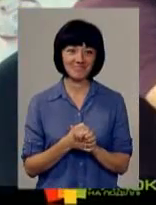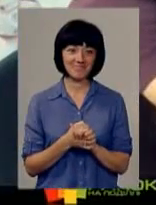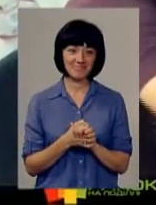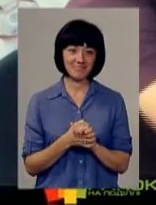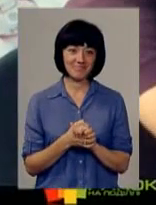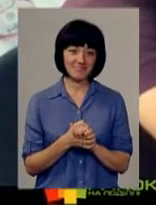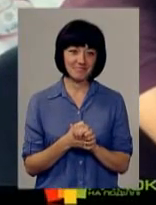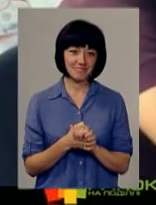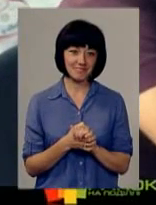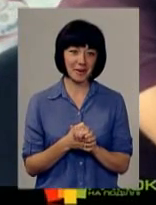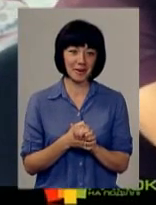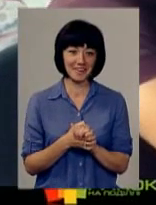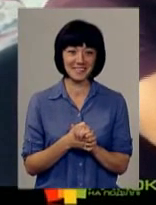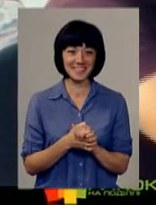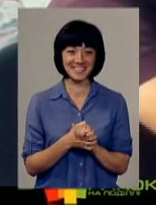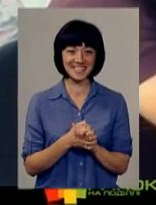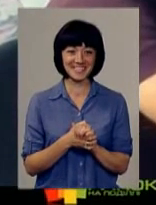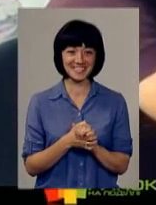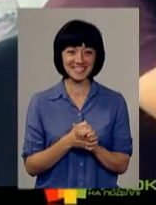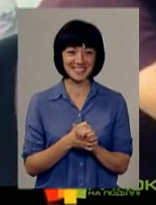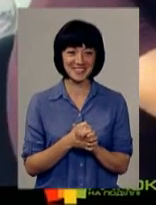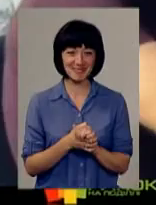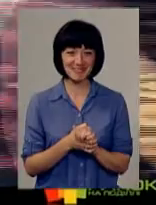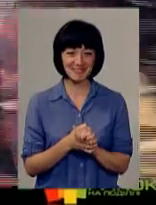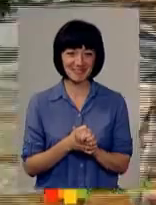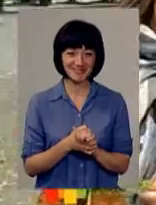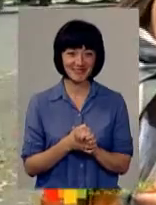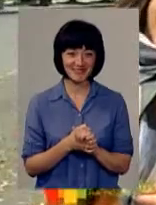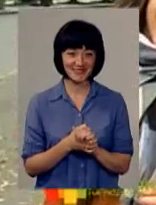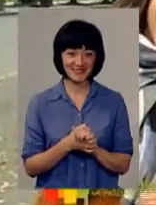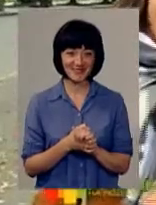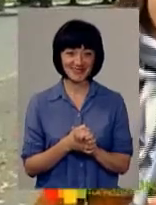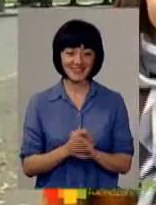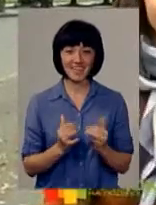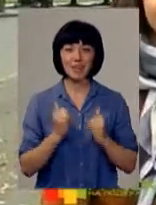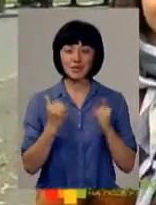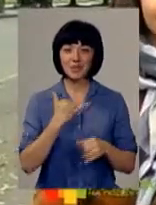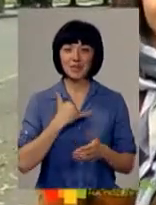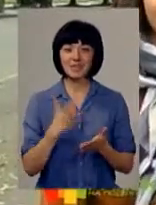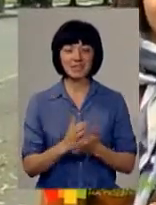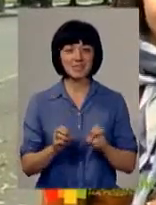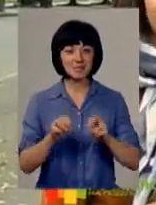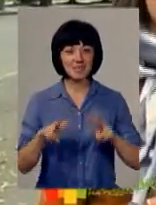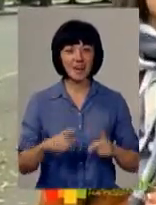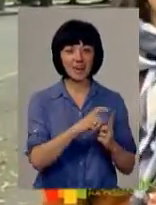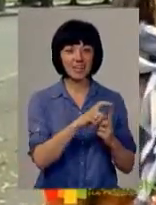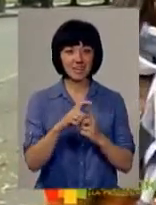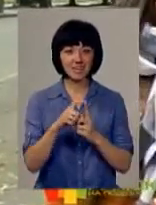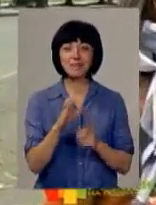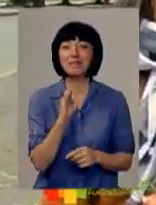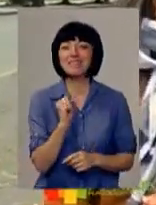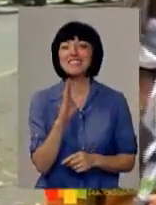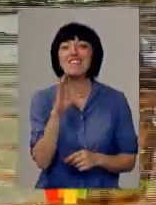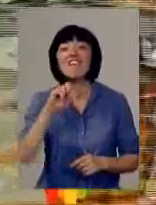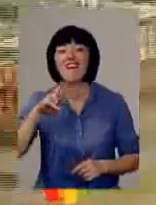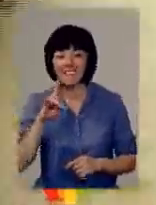Гач! Гач! Гач! Для цього у нас навіть є спецівальна фраза. Спецівальна.